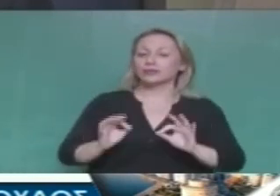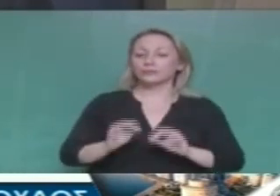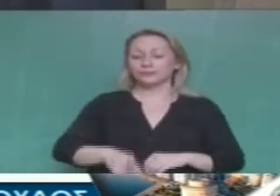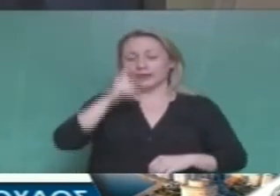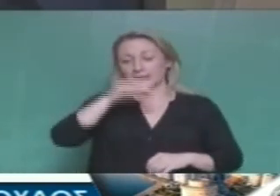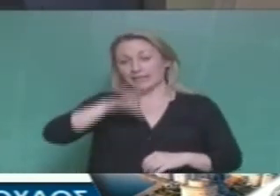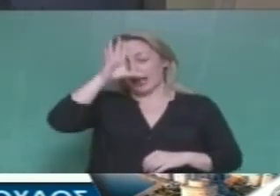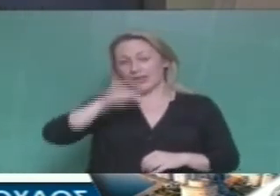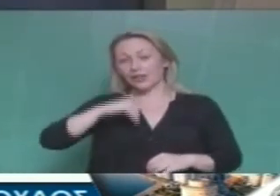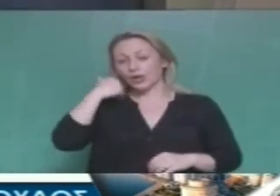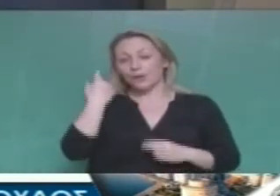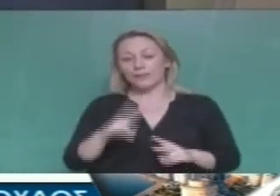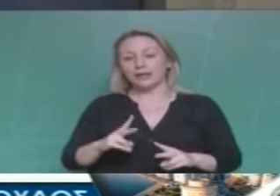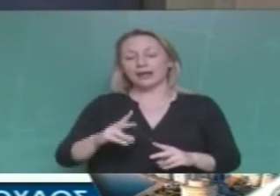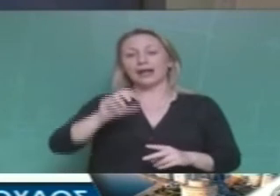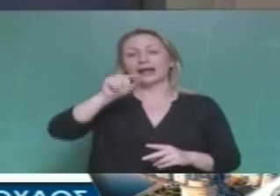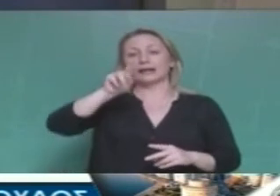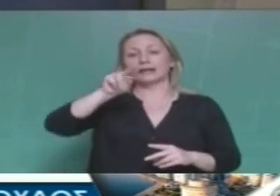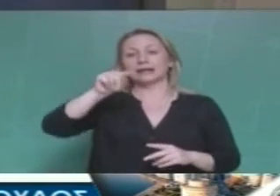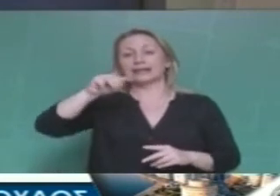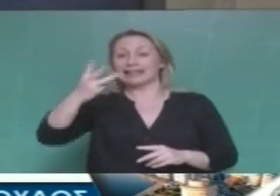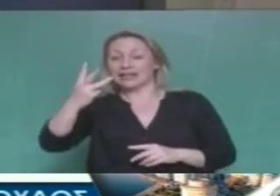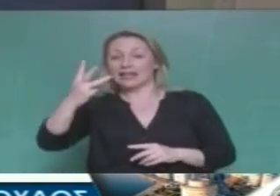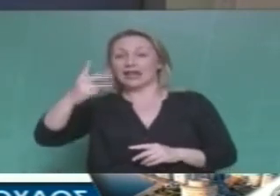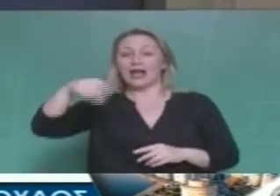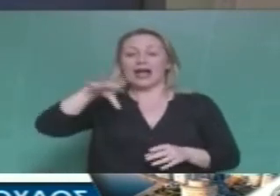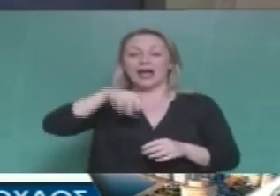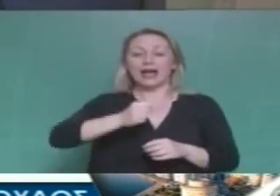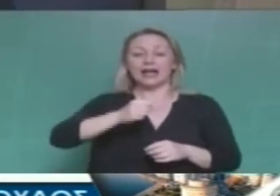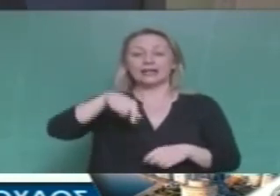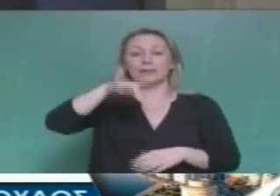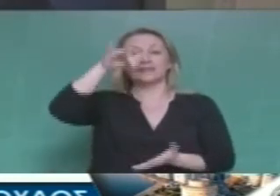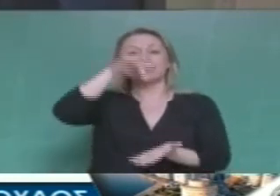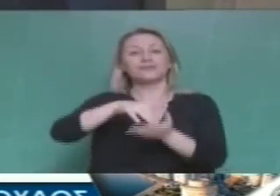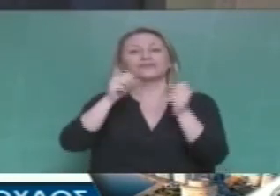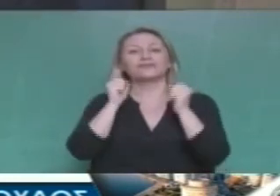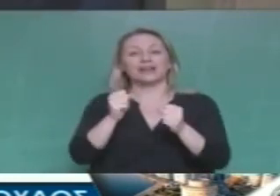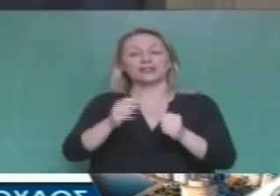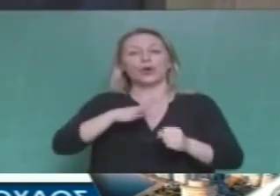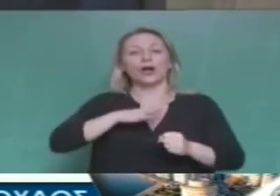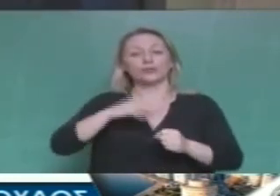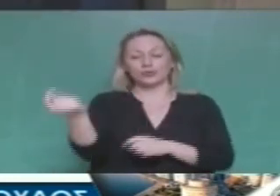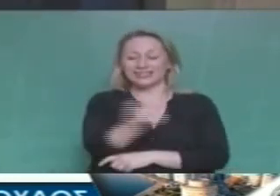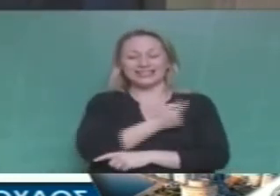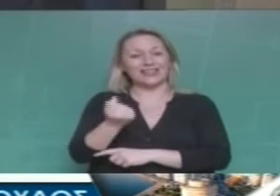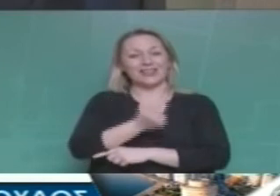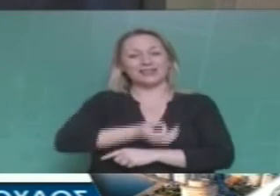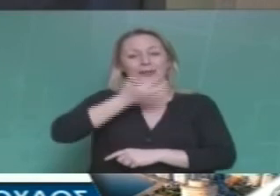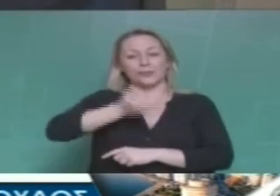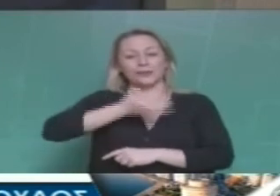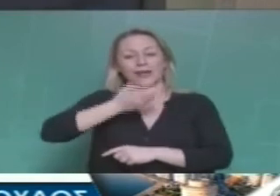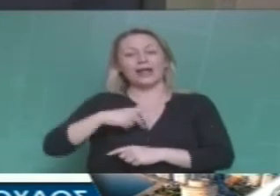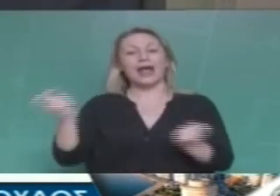κεντροπή της Ε3 να φιλοξενεί ως κεντρικός σχολιαστή στα δελτία ειδήσεων ένα